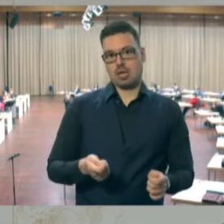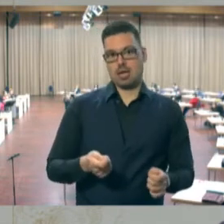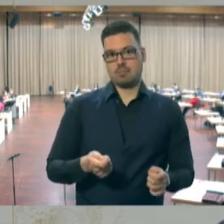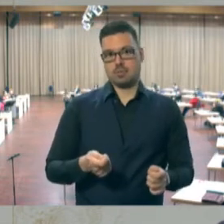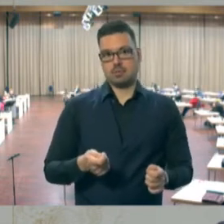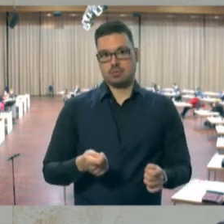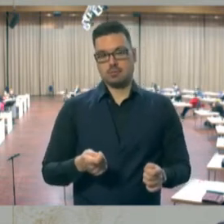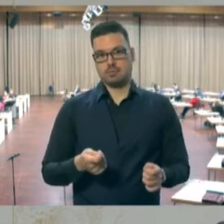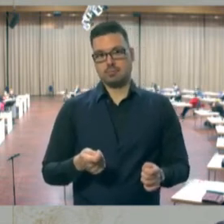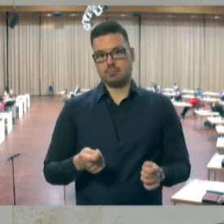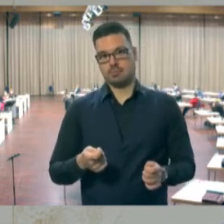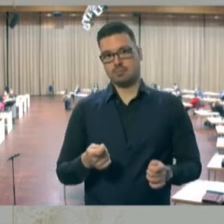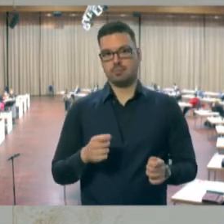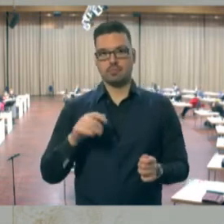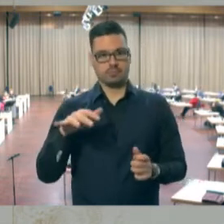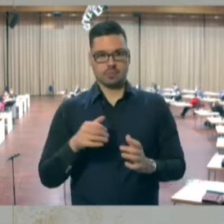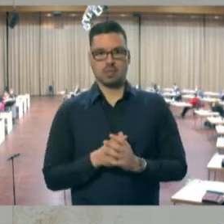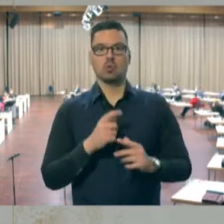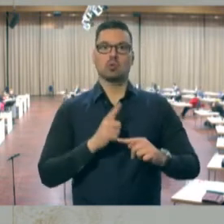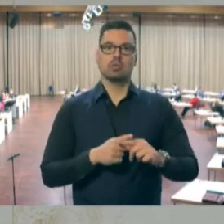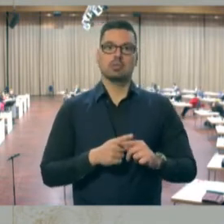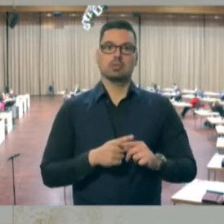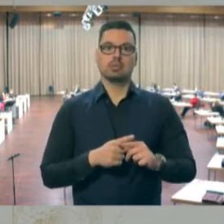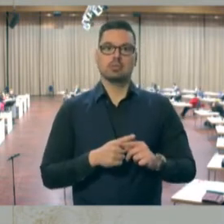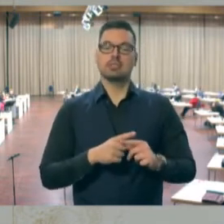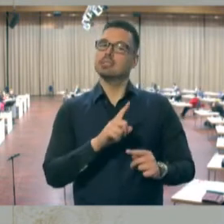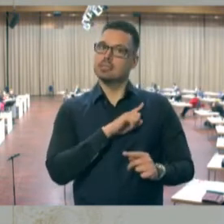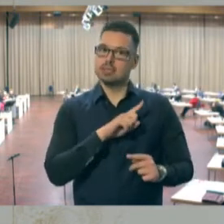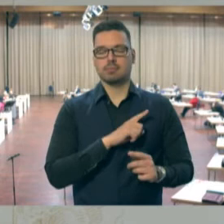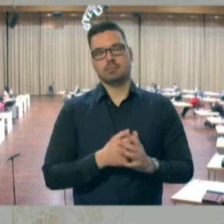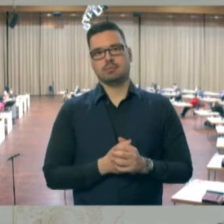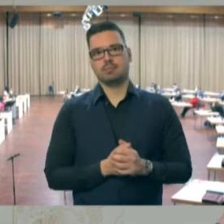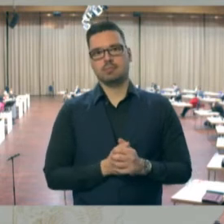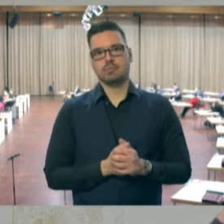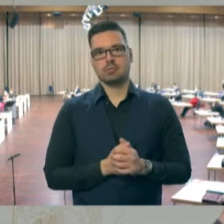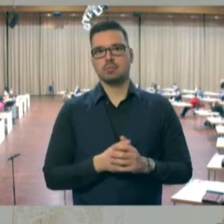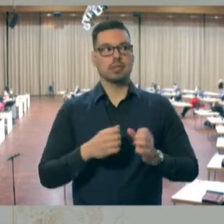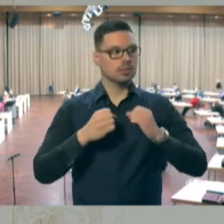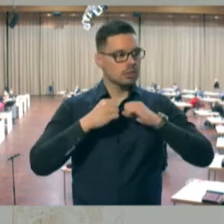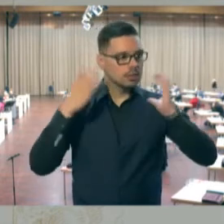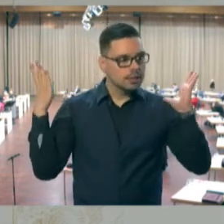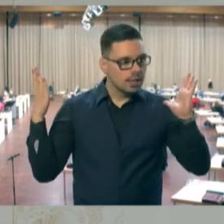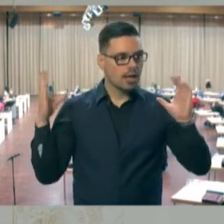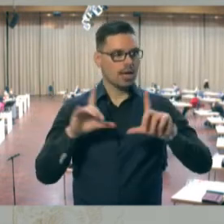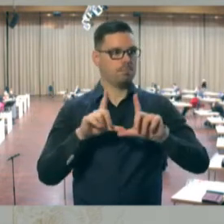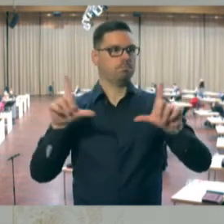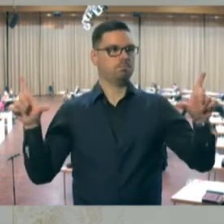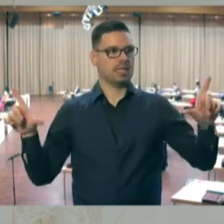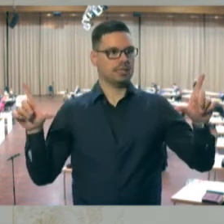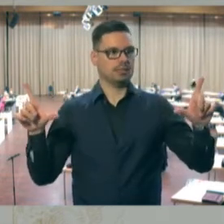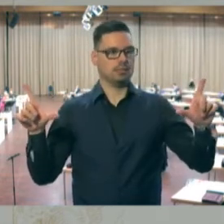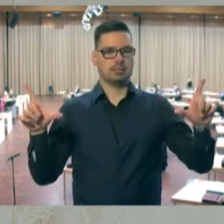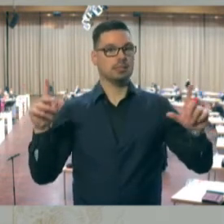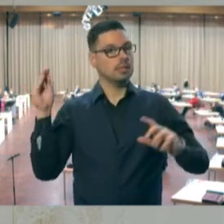dienen und dabei nicht abzuheben. Sie stets klar zu sein, dass dies